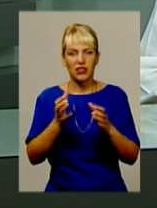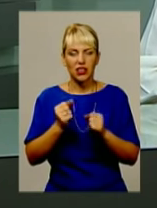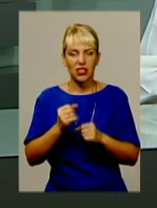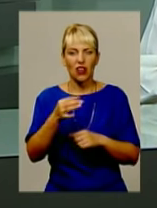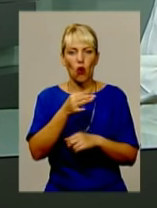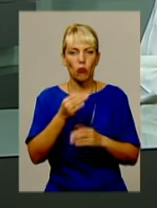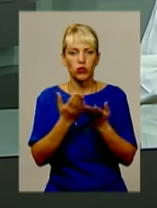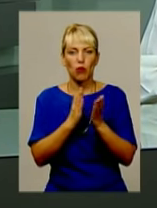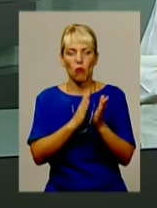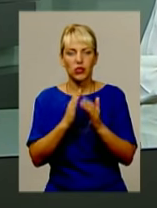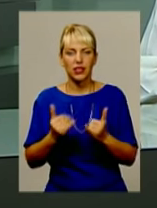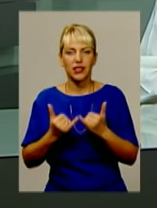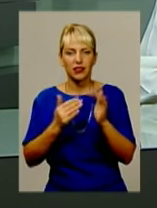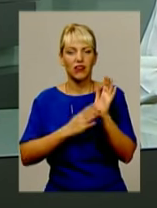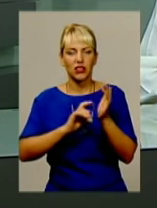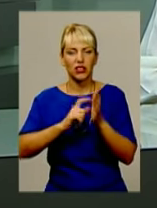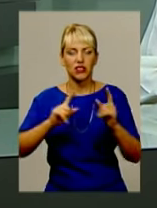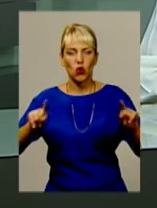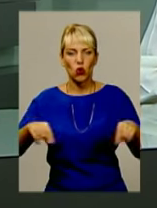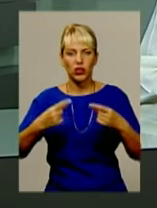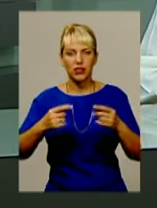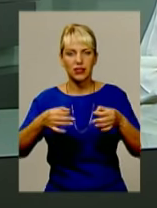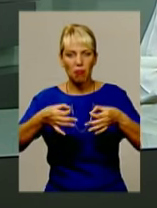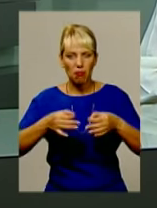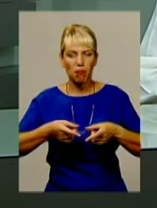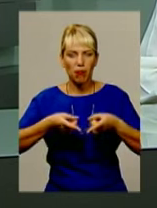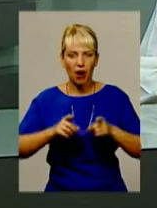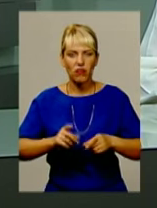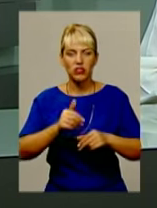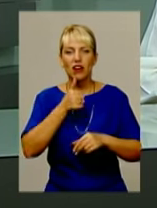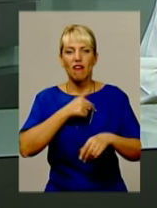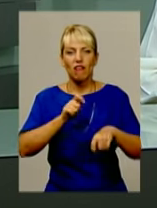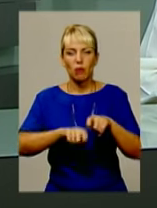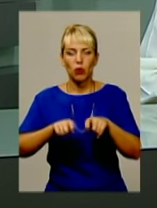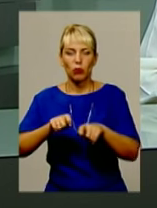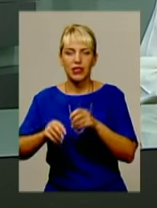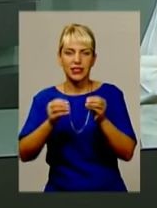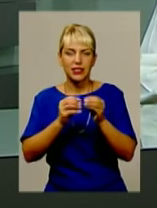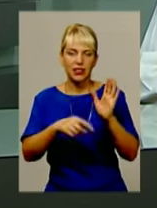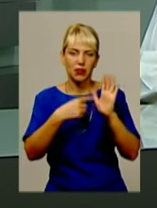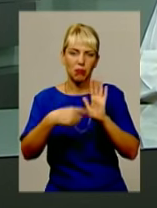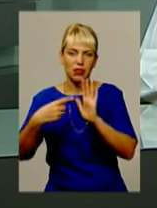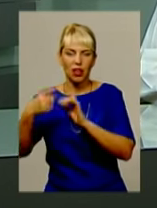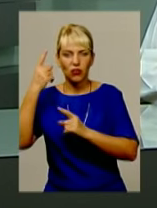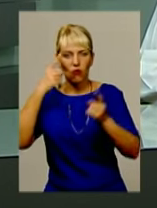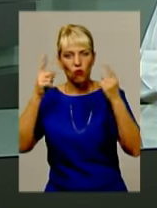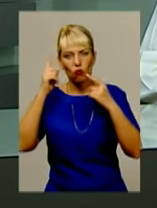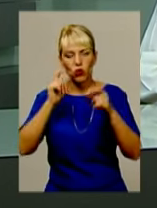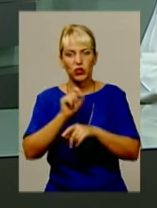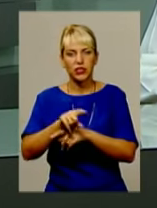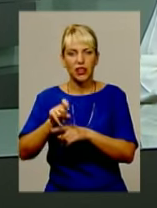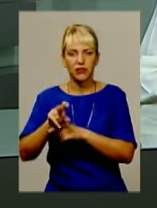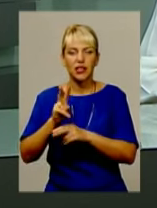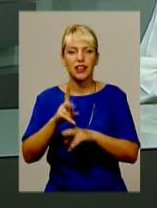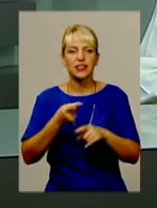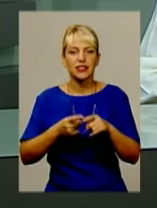музеї. Там для дев'ятикласників організували справжнє випробування із десятками запитань та творчих завдань. Як це було і